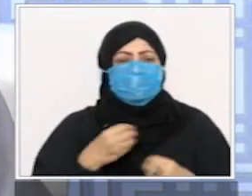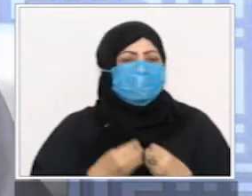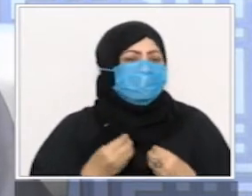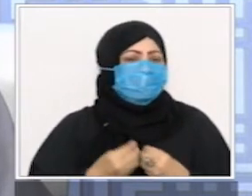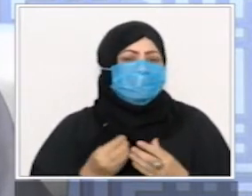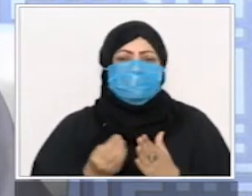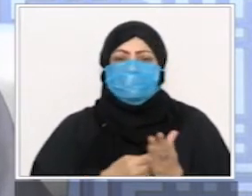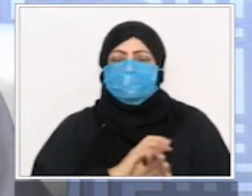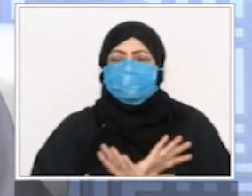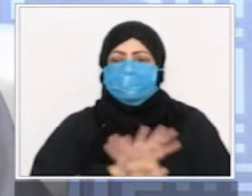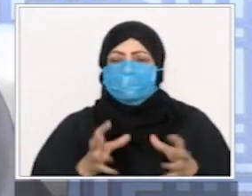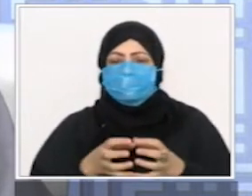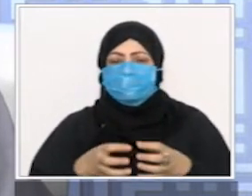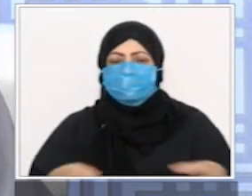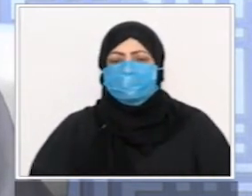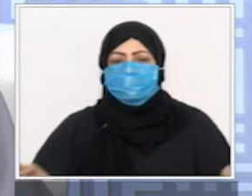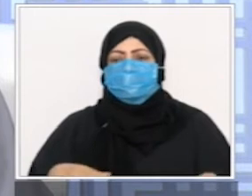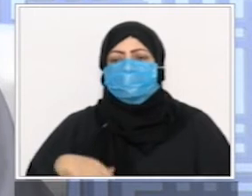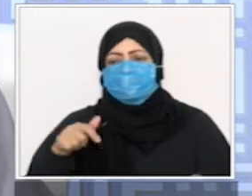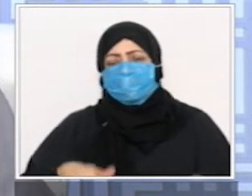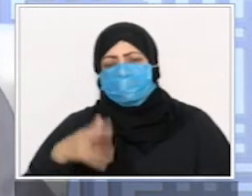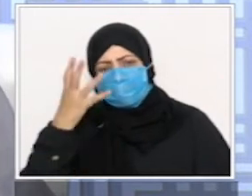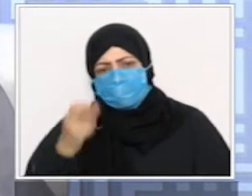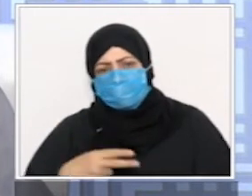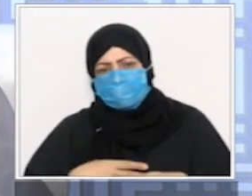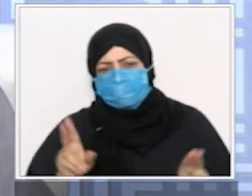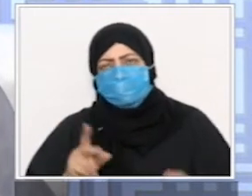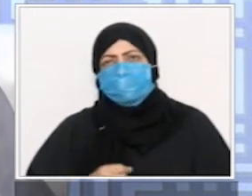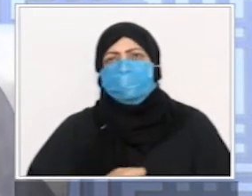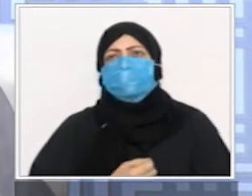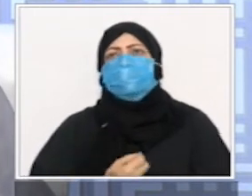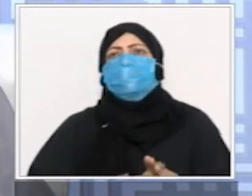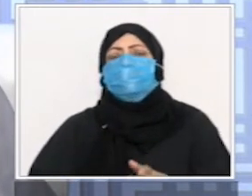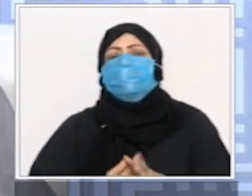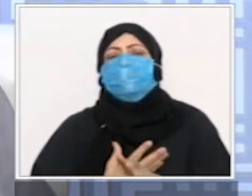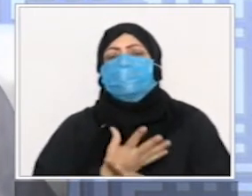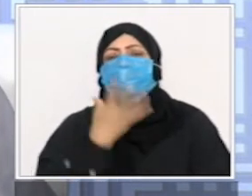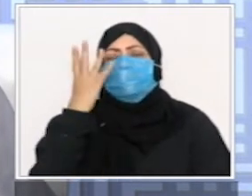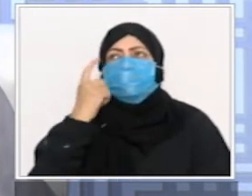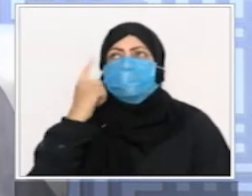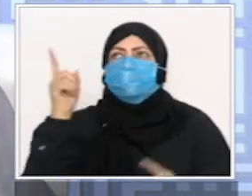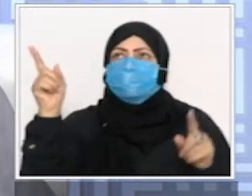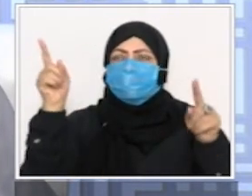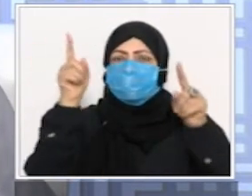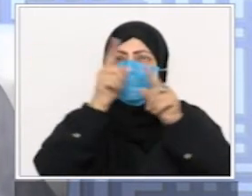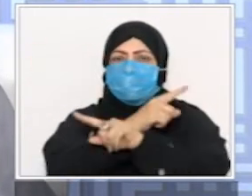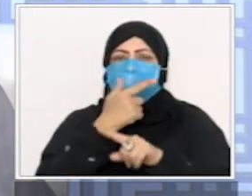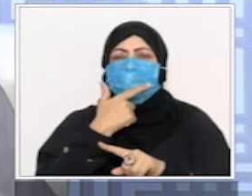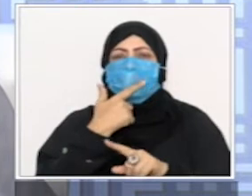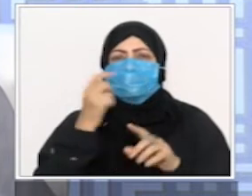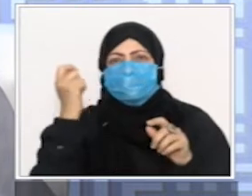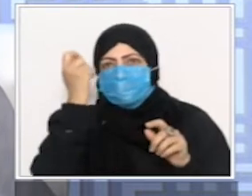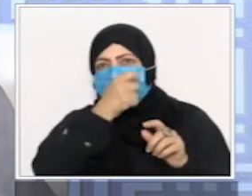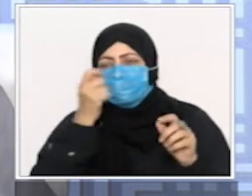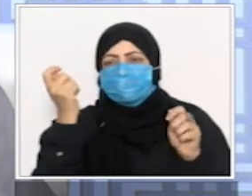واشربوا حتى يتبين لكم الخيط الأبيض من الخيط الأسود من الفجر فطلوع للفجر الصادق وتبين الخيط